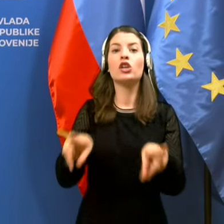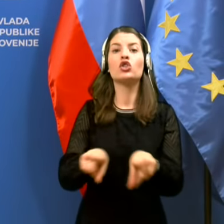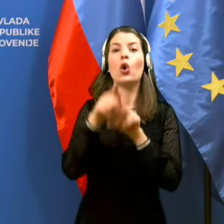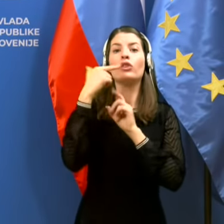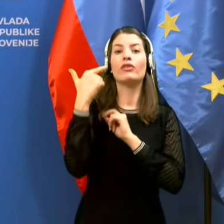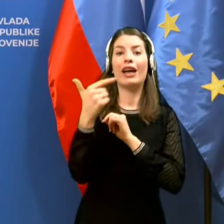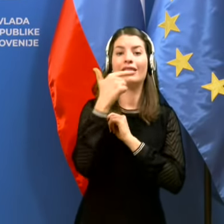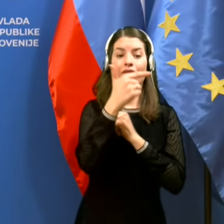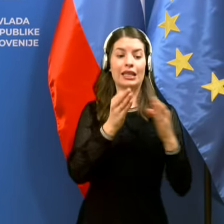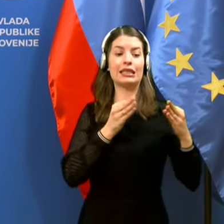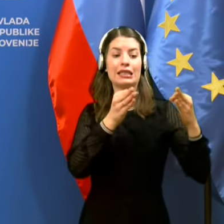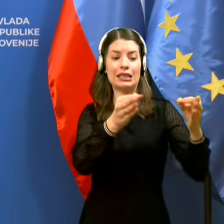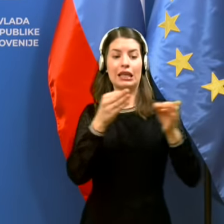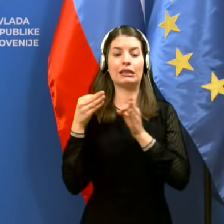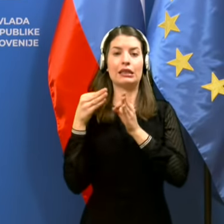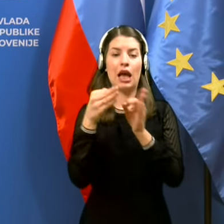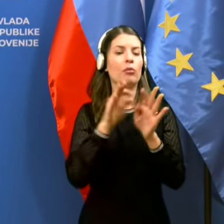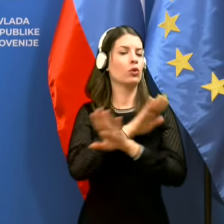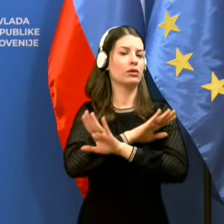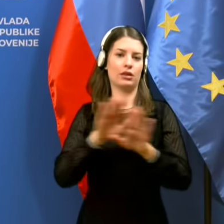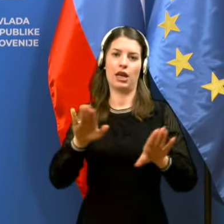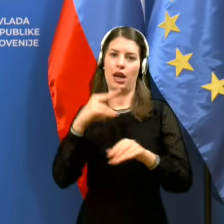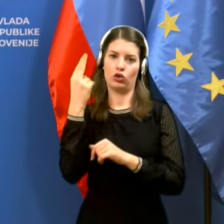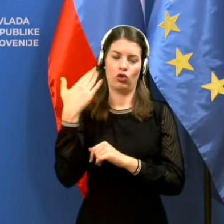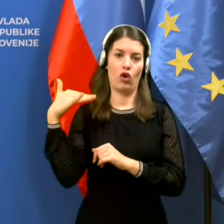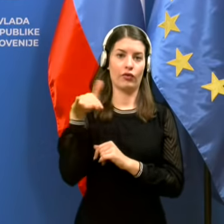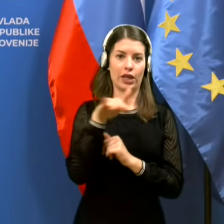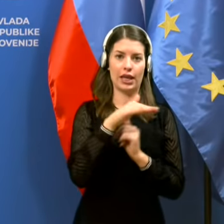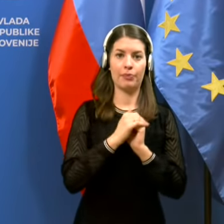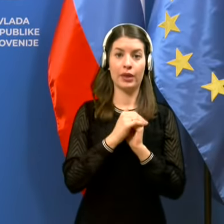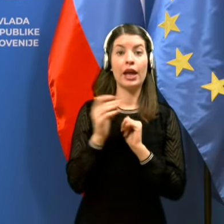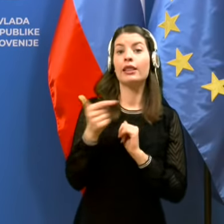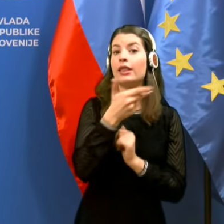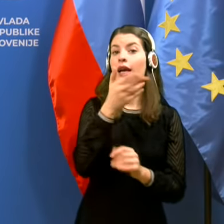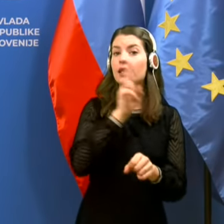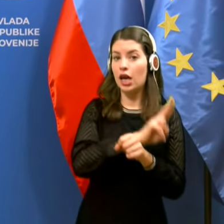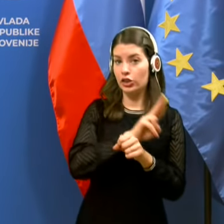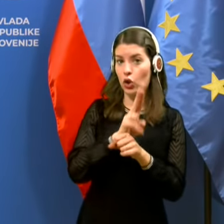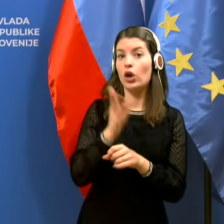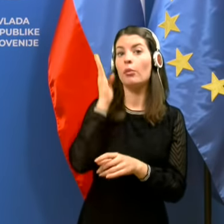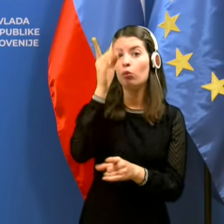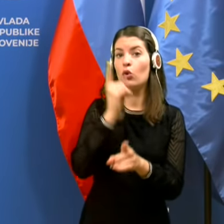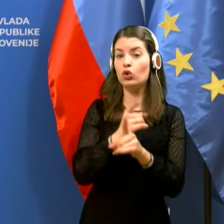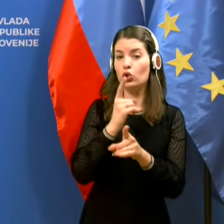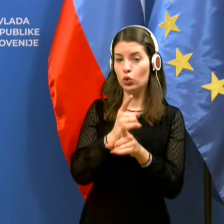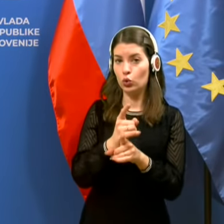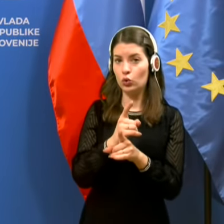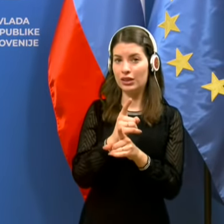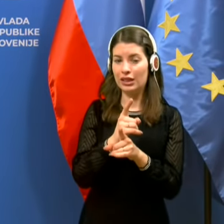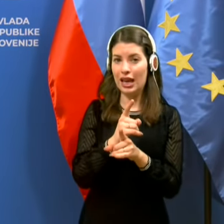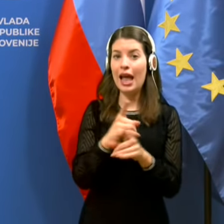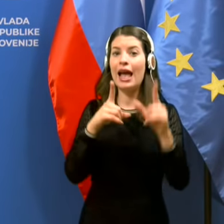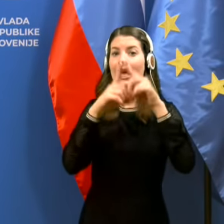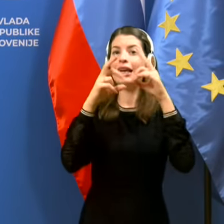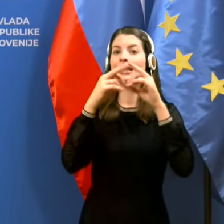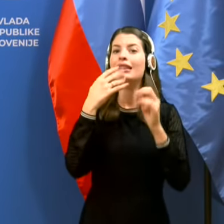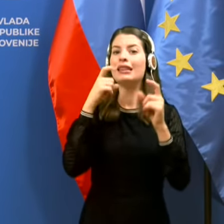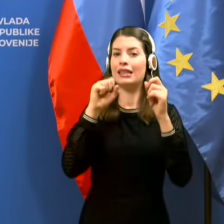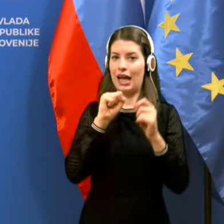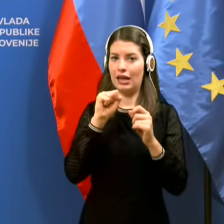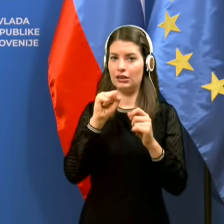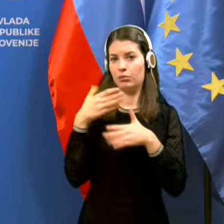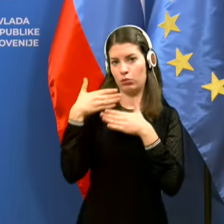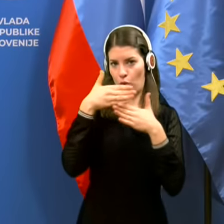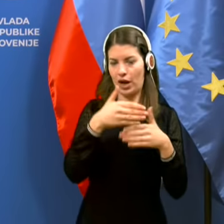cestnih relacijah po celotni Sloveniji. Nekatere nadzore bomo izvajali tudi s cestninskimi nadzornimi ki je darse. Pri tem